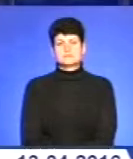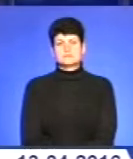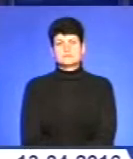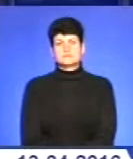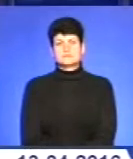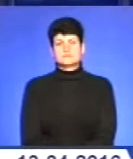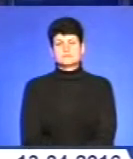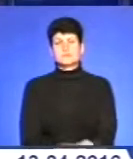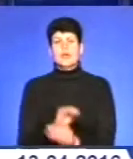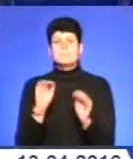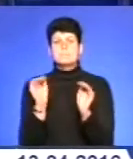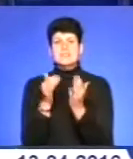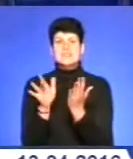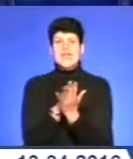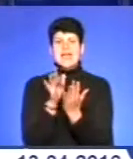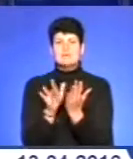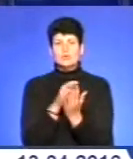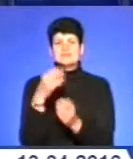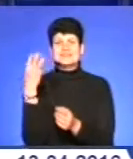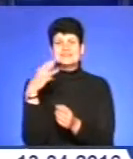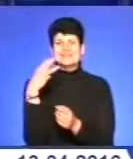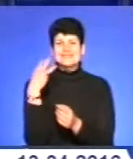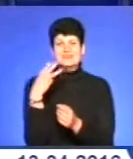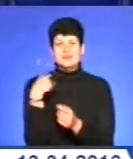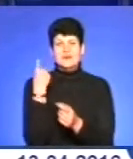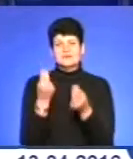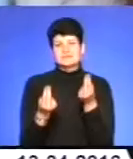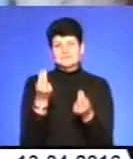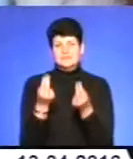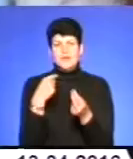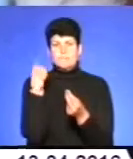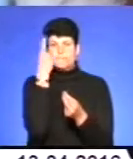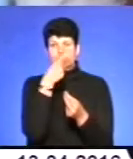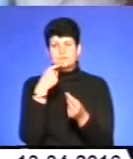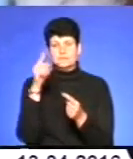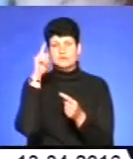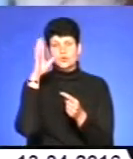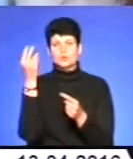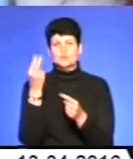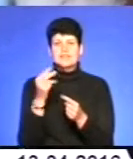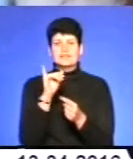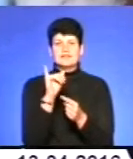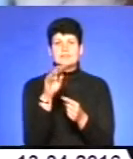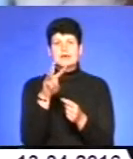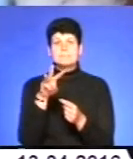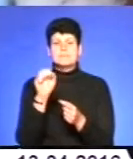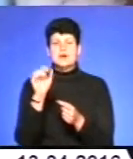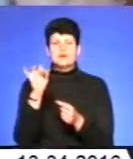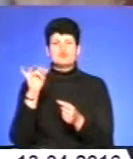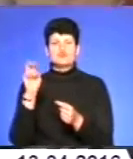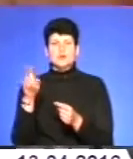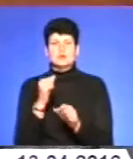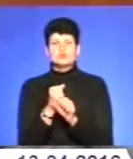Міні-альбом із майже 30-ма шаржованими портретами про видатного художника України Івана Марчука видали у Тернополі.